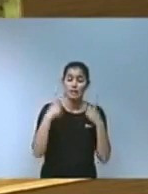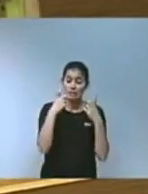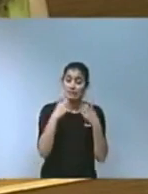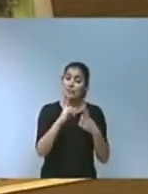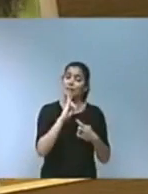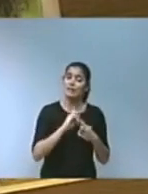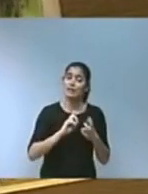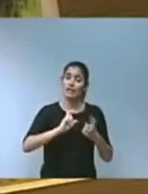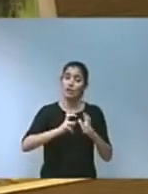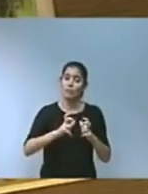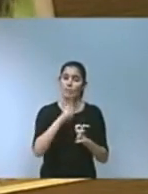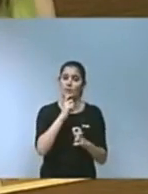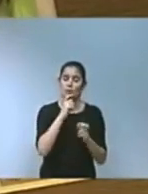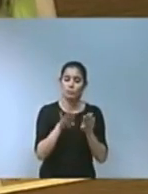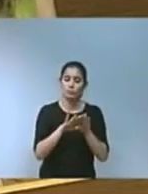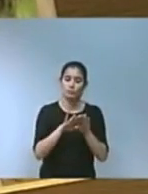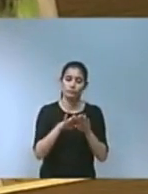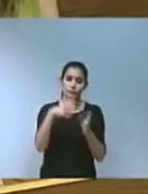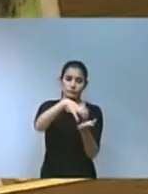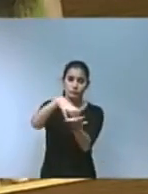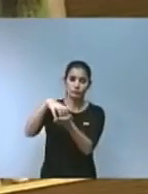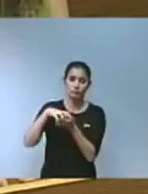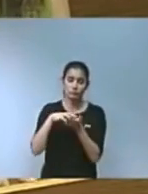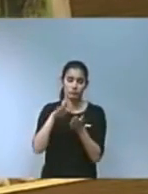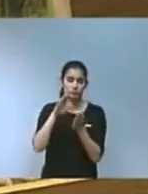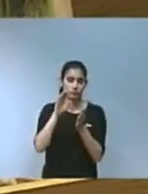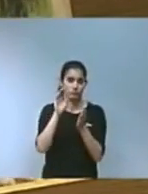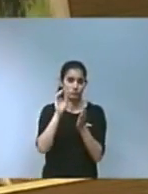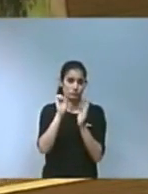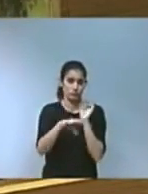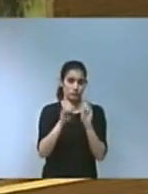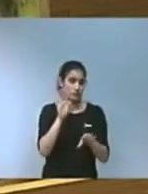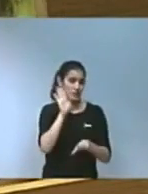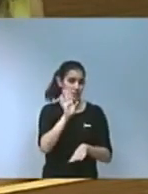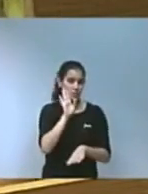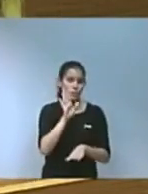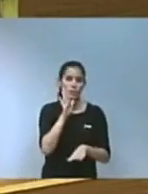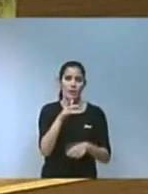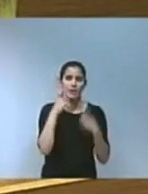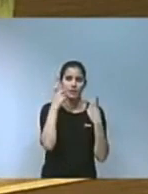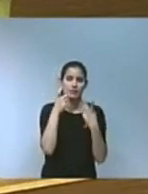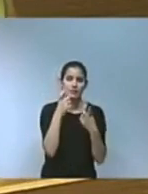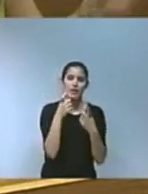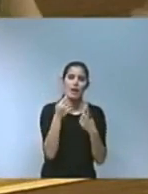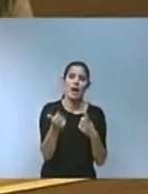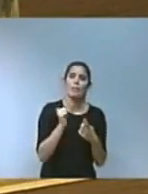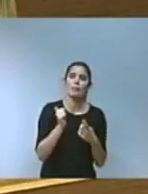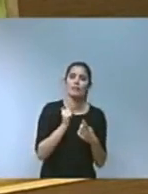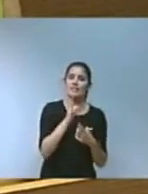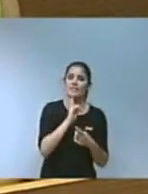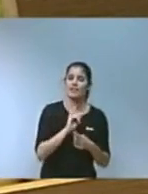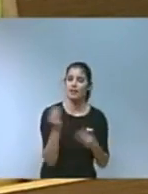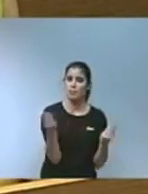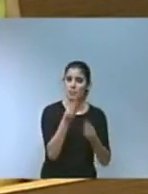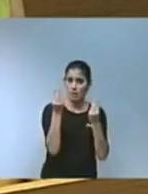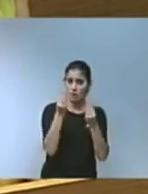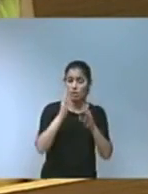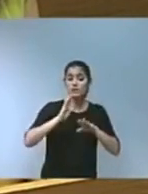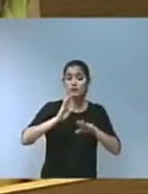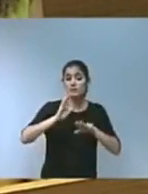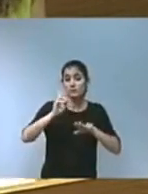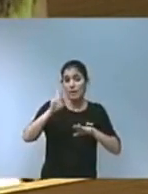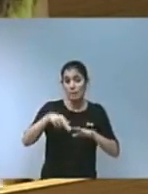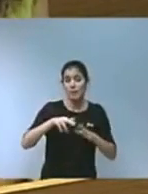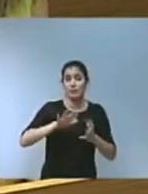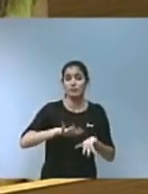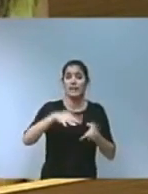les plantes de residus per a generar un millor aprofitament energètic. Impulsarem la transició ecològica a la gestió